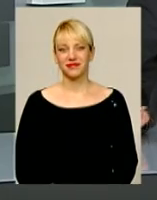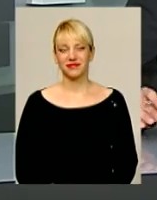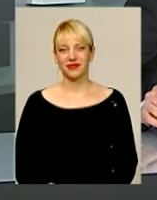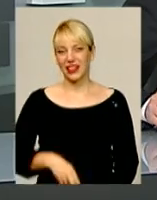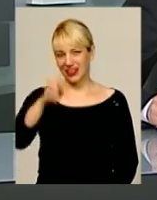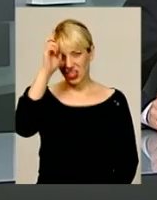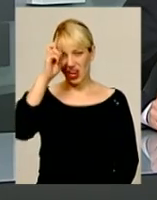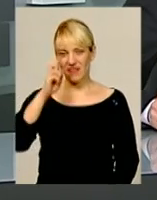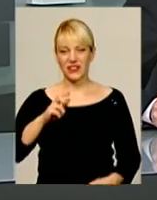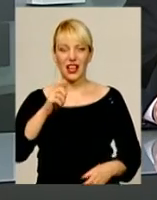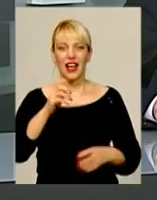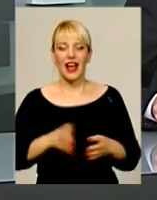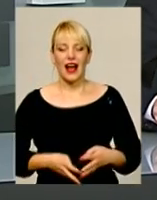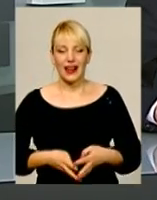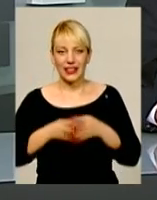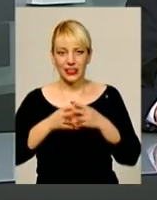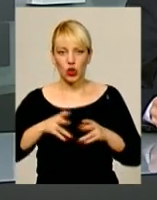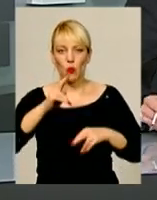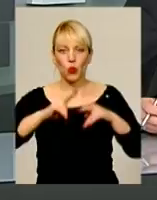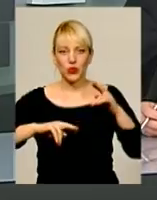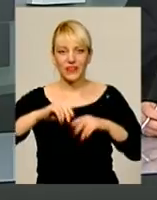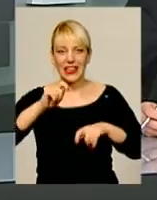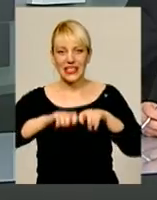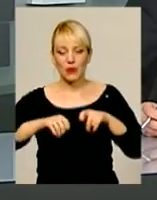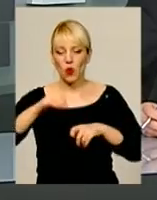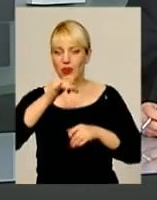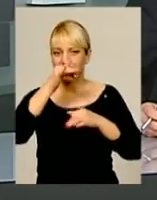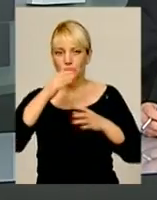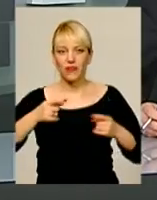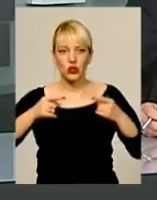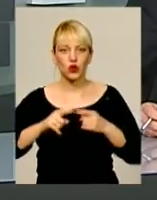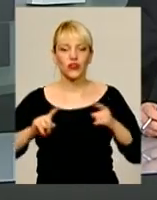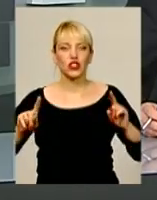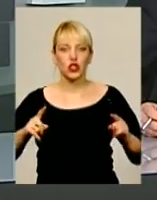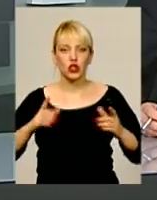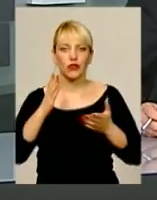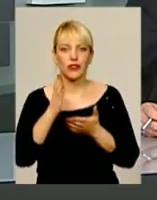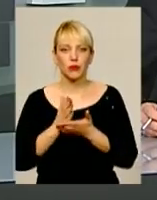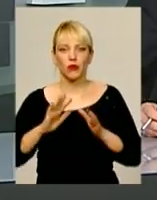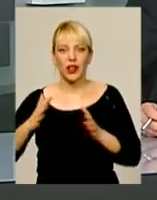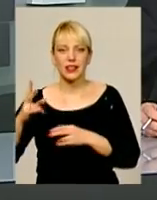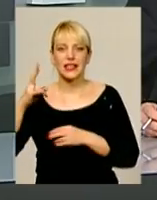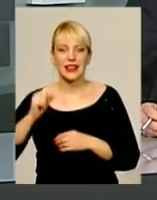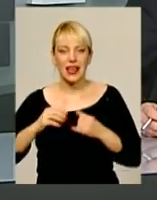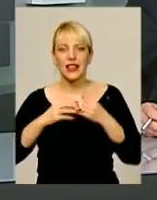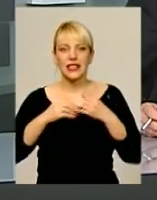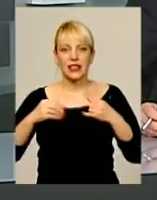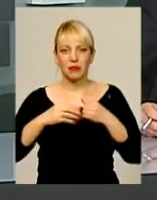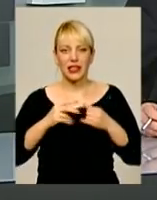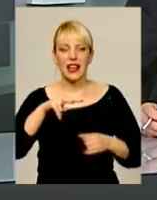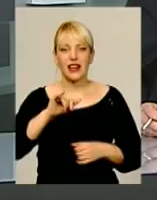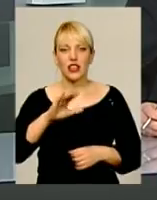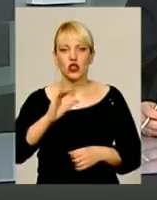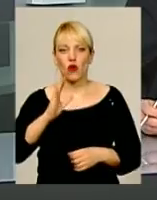Державна архітектурно-будівельна інспекція області не змогла встановити, що відбувається на сільськогосподарській землі в лісових Гринівцях.